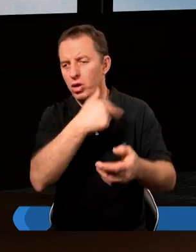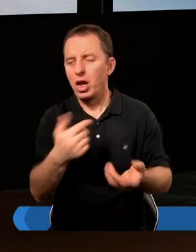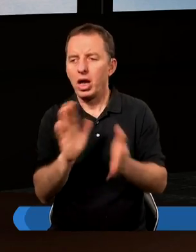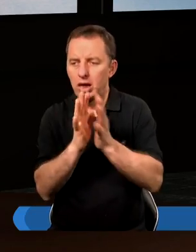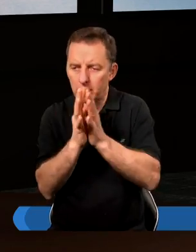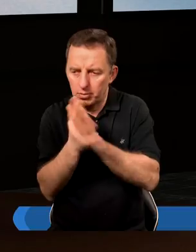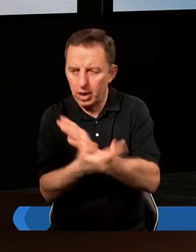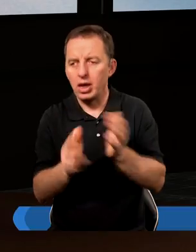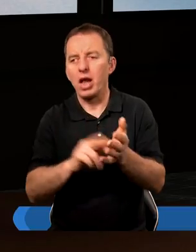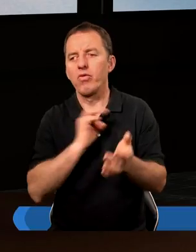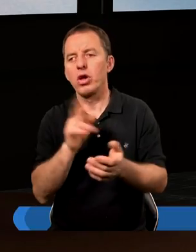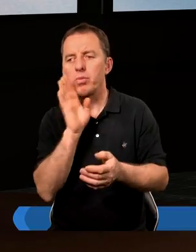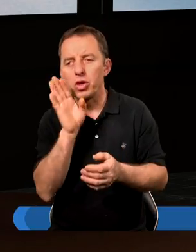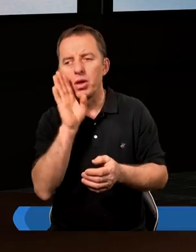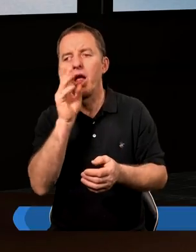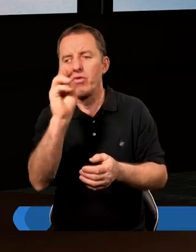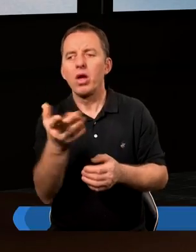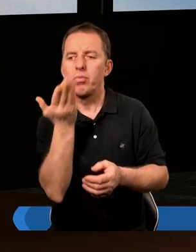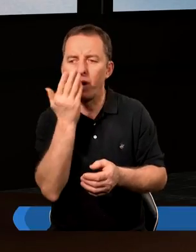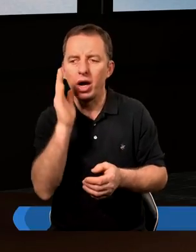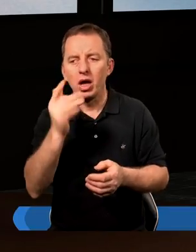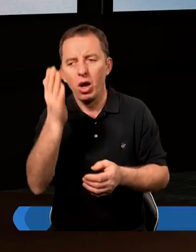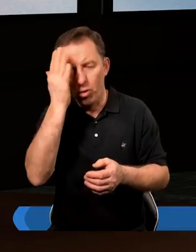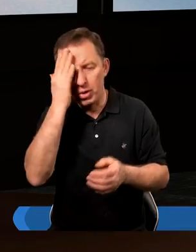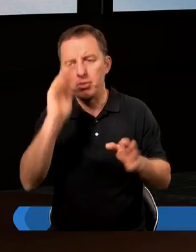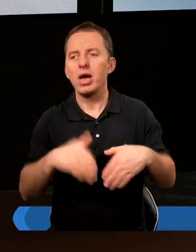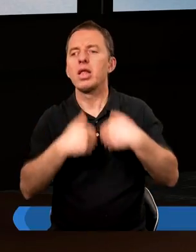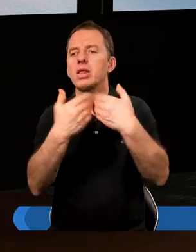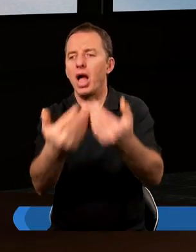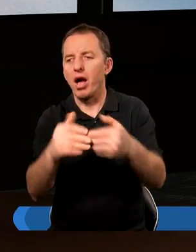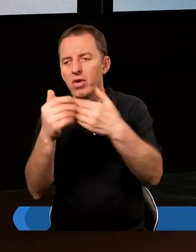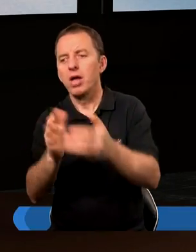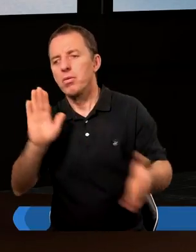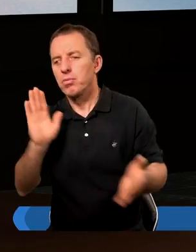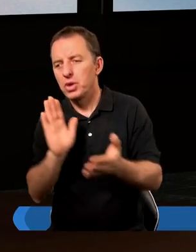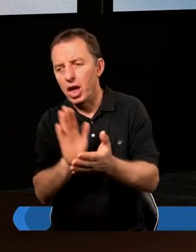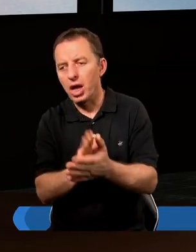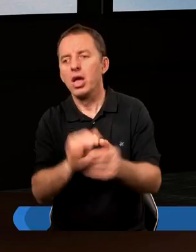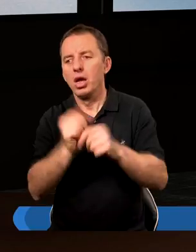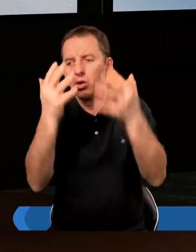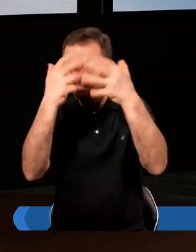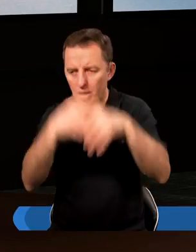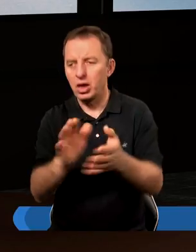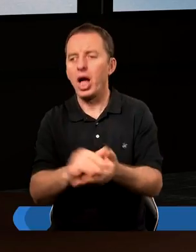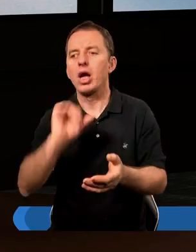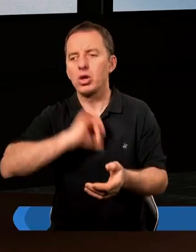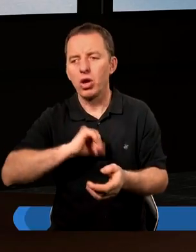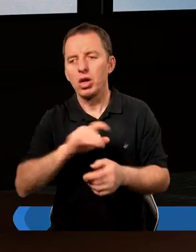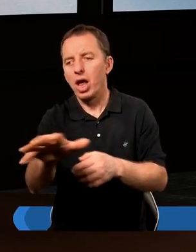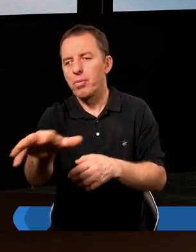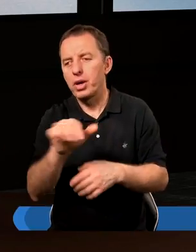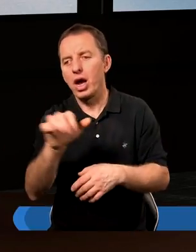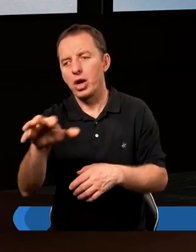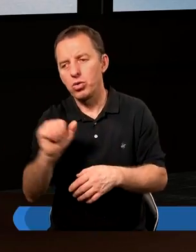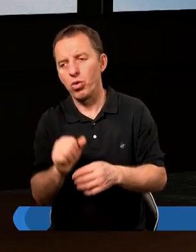nas zmienia na swoje podobieństwo, więc coraz bardziej umiemy dawać, a coraz mniej jesteśmy skupieni na sobie i na